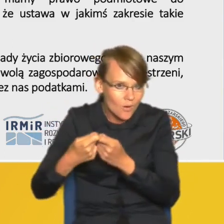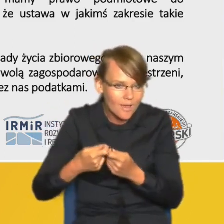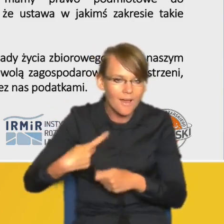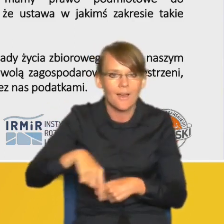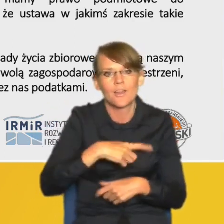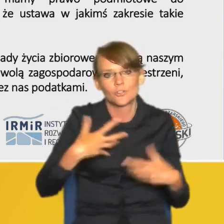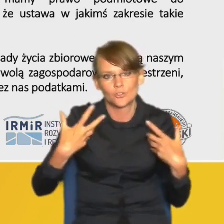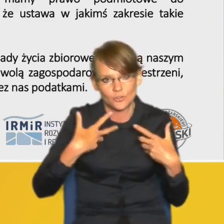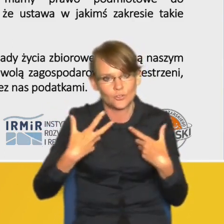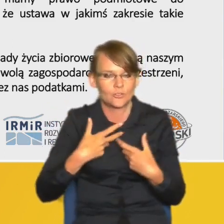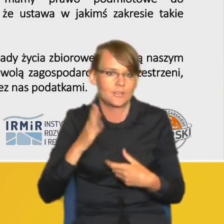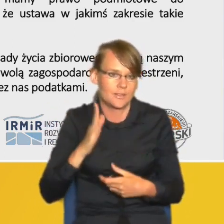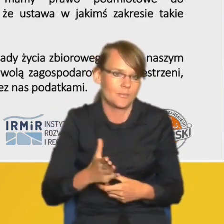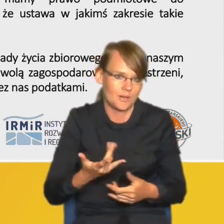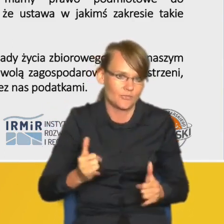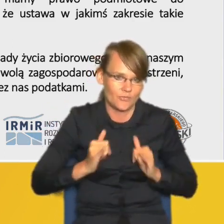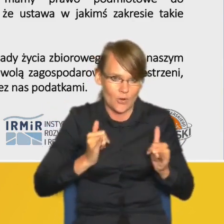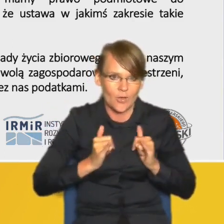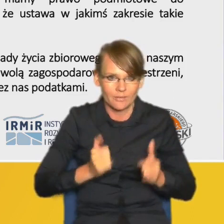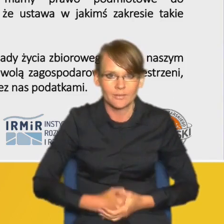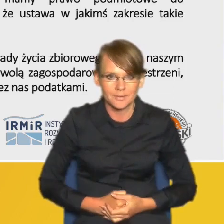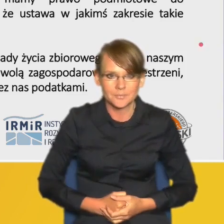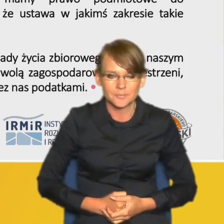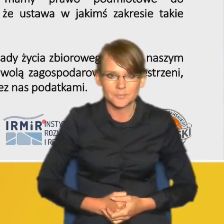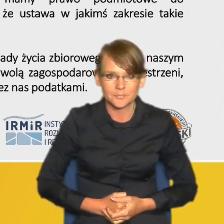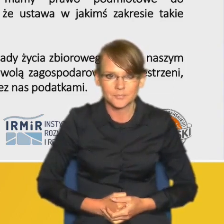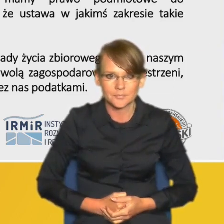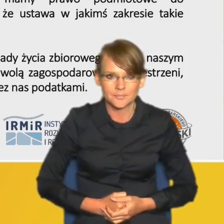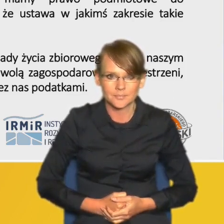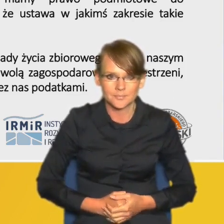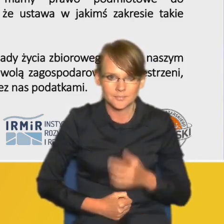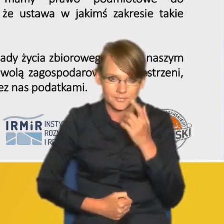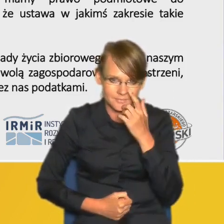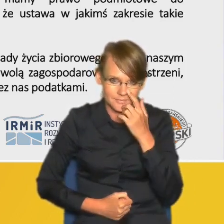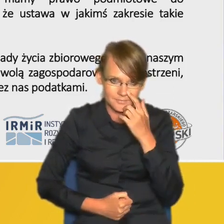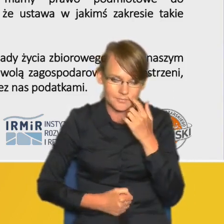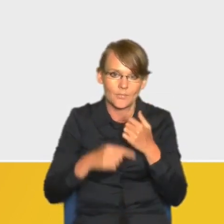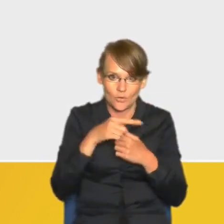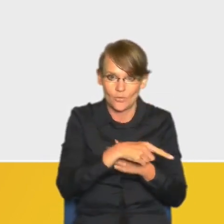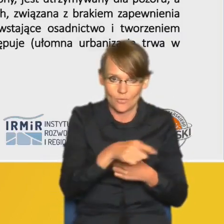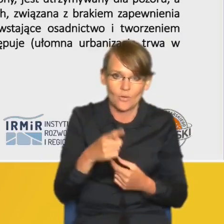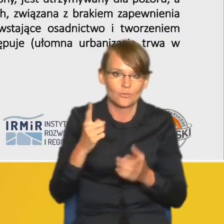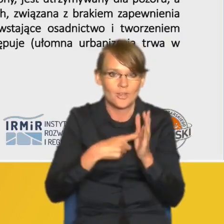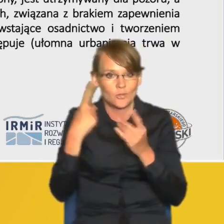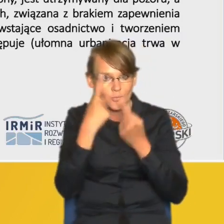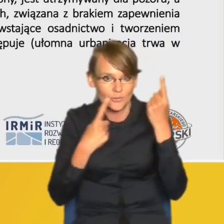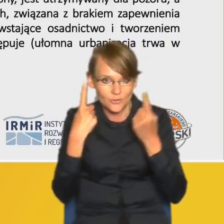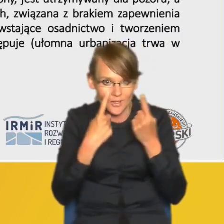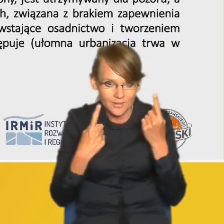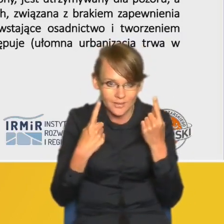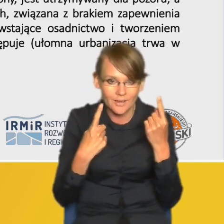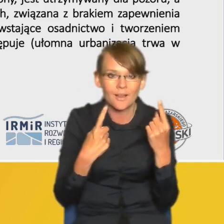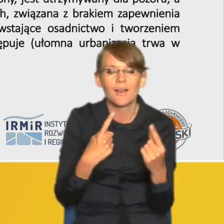duży jeżeli chodzi o to przekonanie to ono proszę państwa jest również